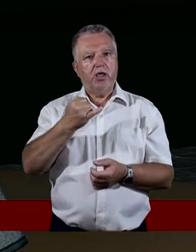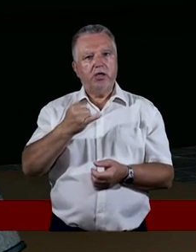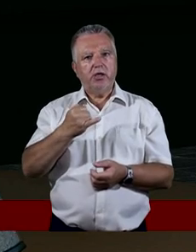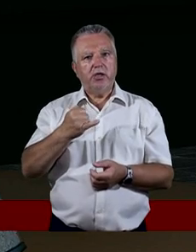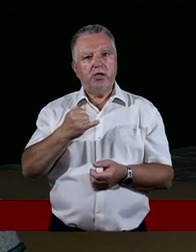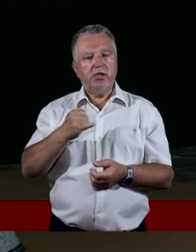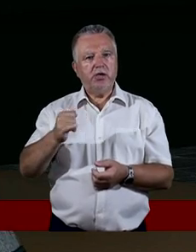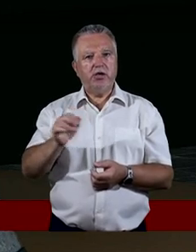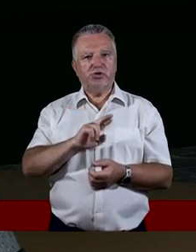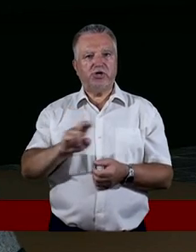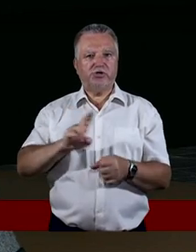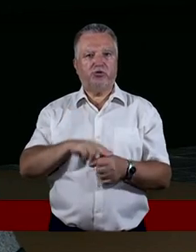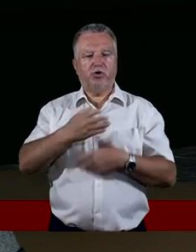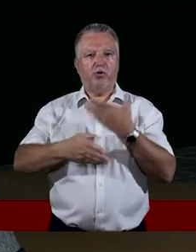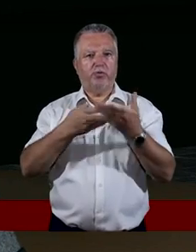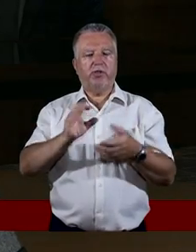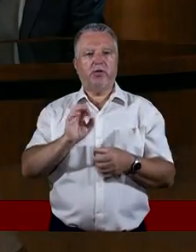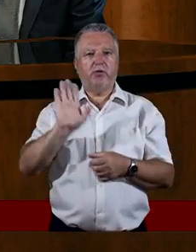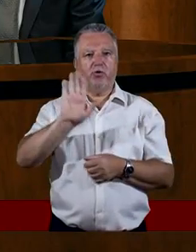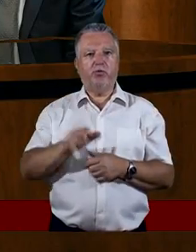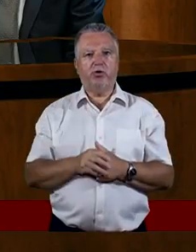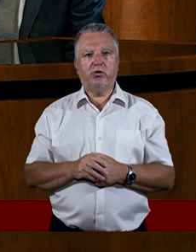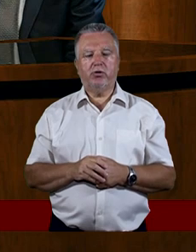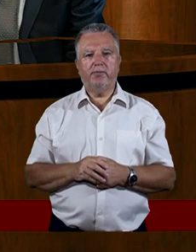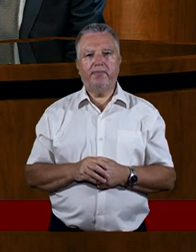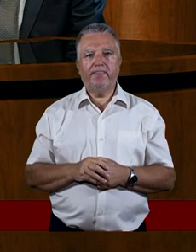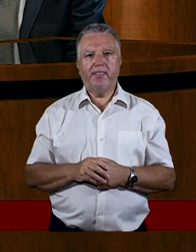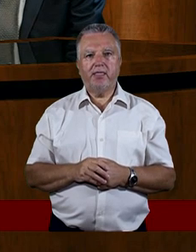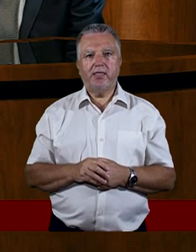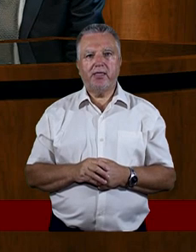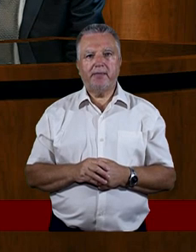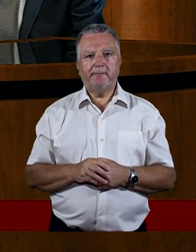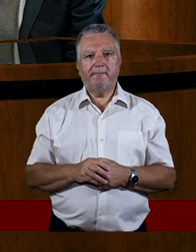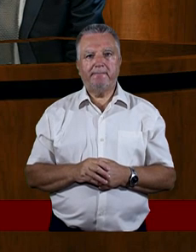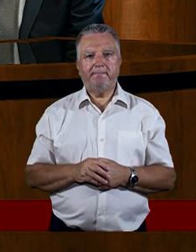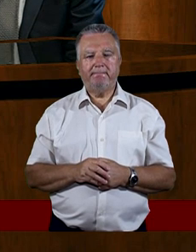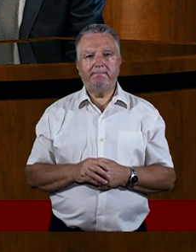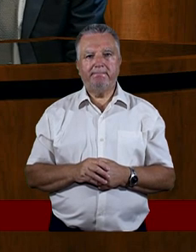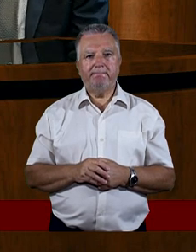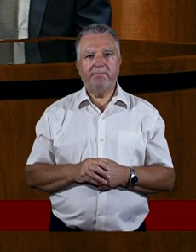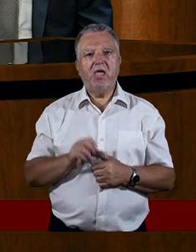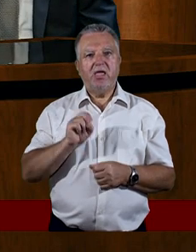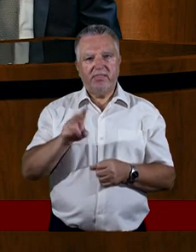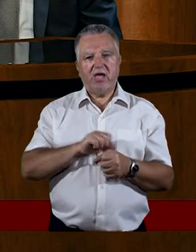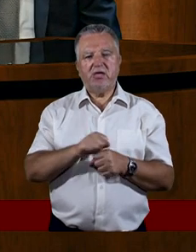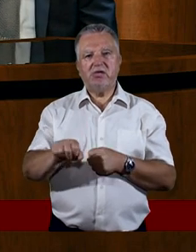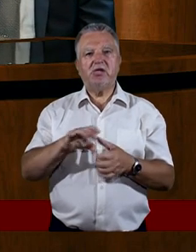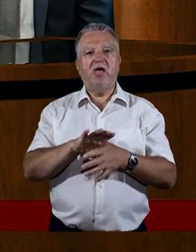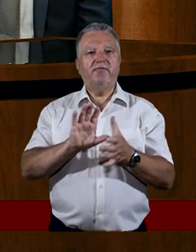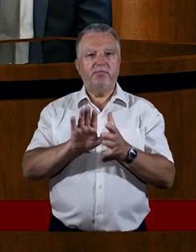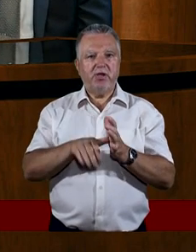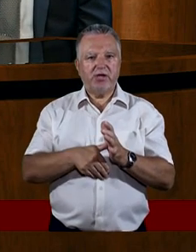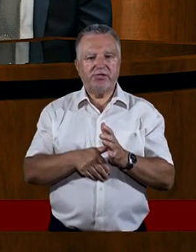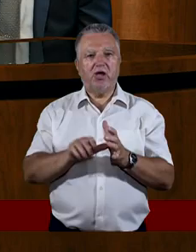innych rzeczy, które opowiadałam o Bogu. Więc, no, tak jest w miastach. W miastach